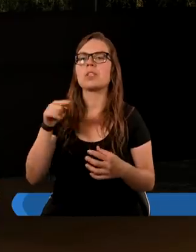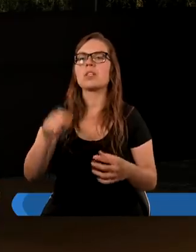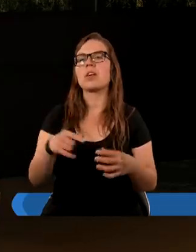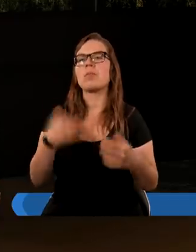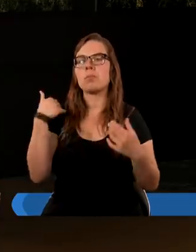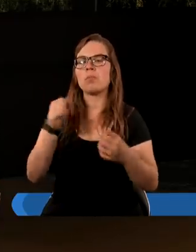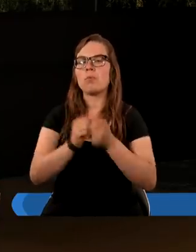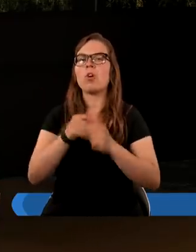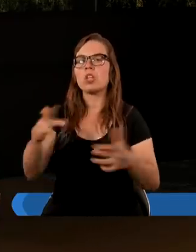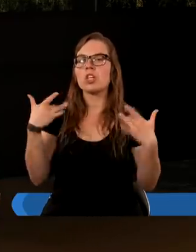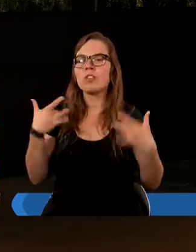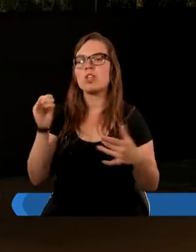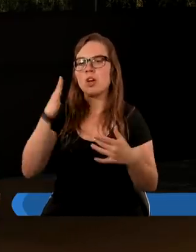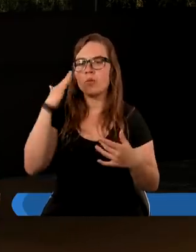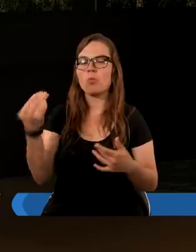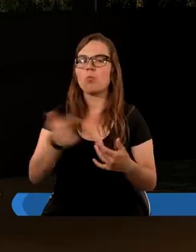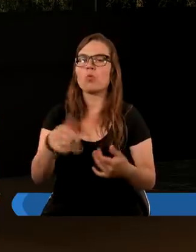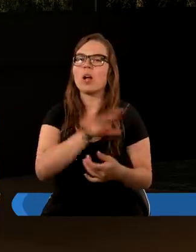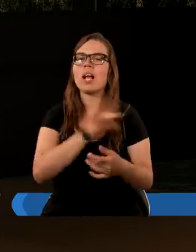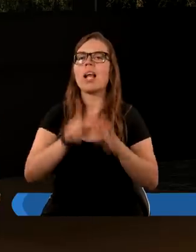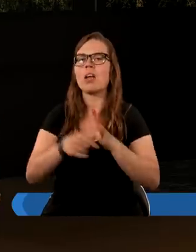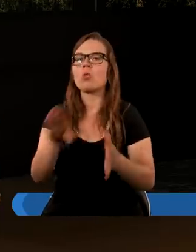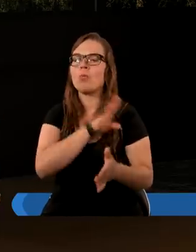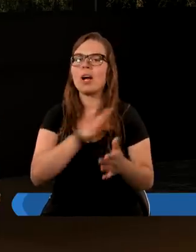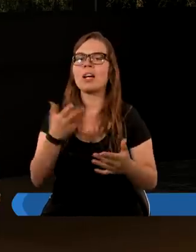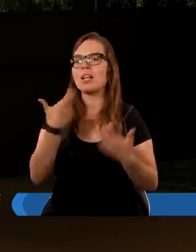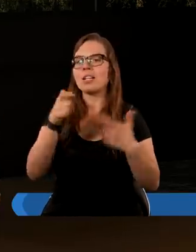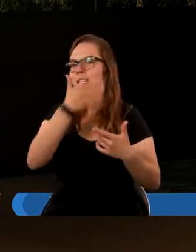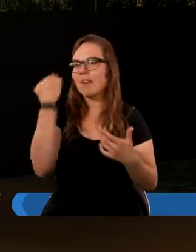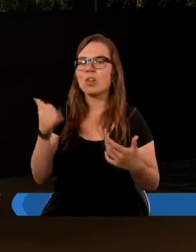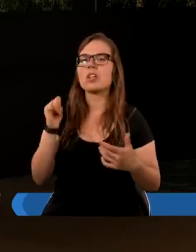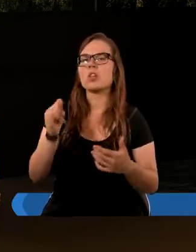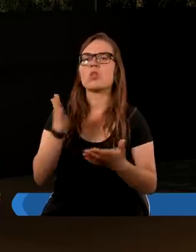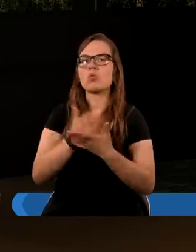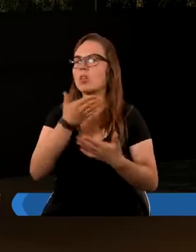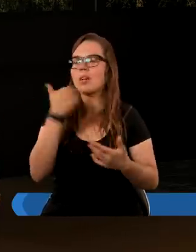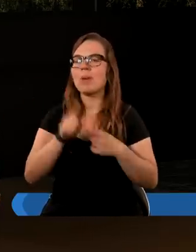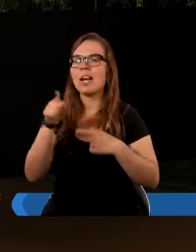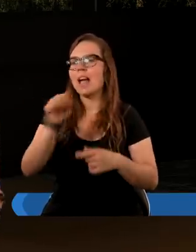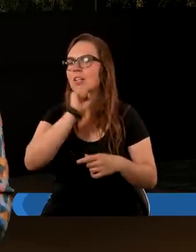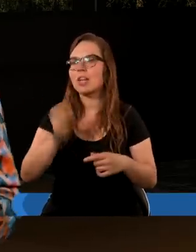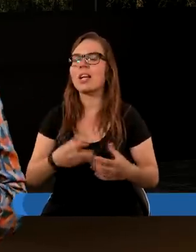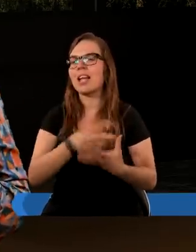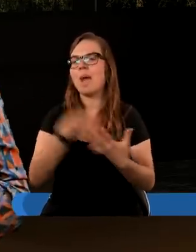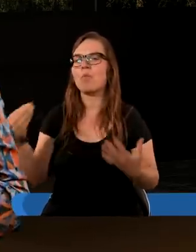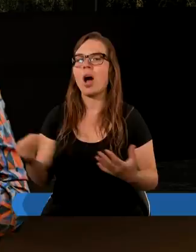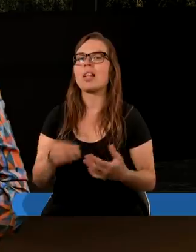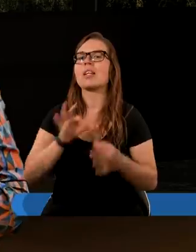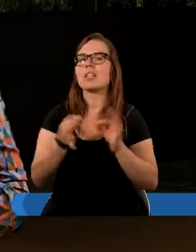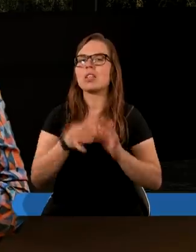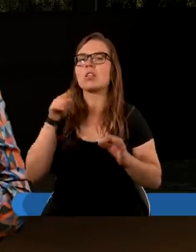Wiedzą bowiem żywi, że muszą umrzeć, lecz u Marii nic nie wiedzą i już nie ma dla nich żadnej zapłaty,